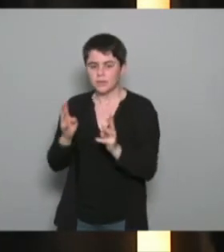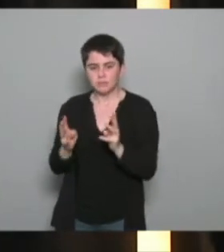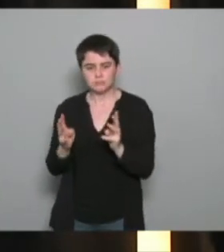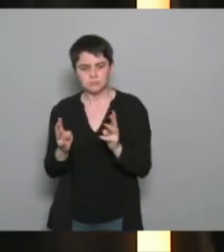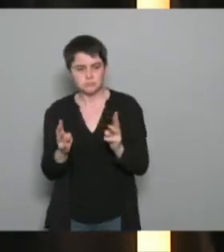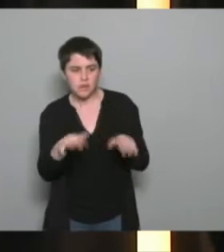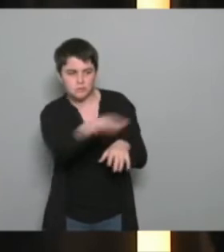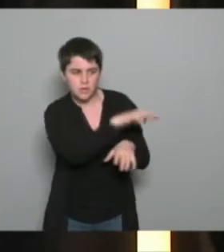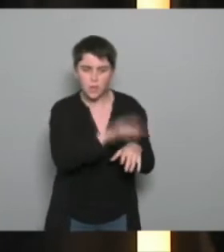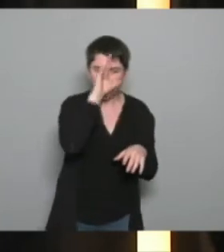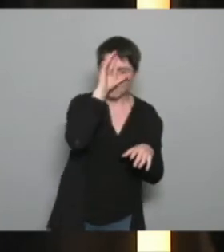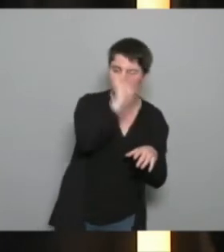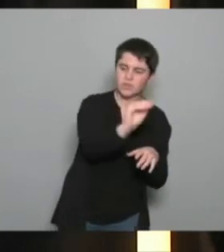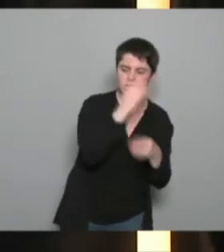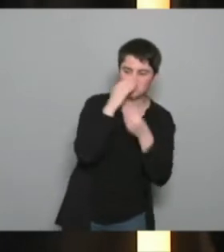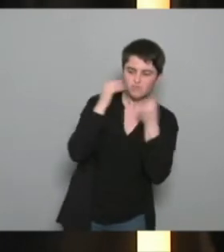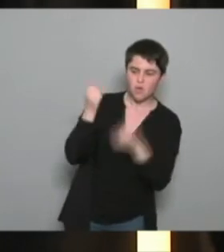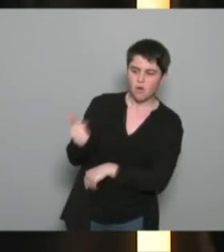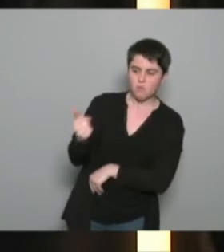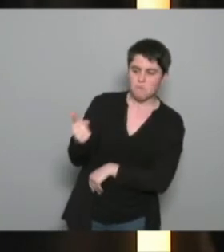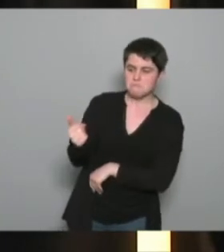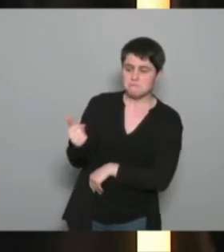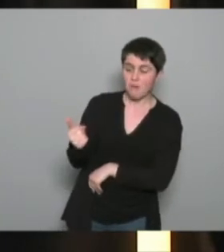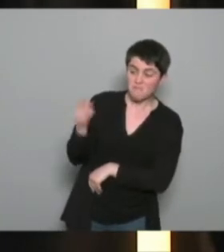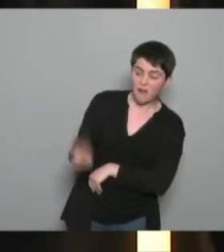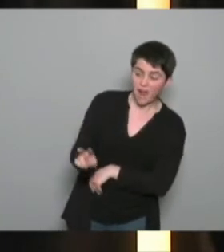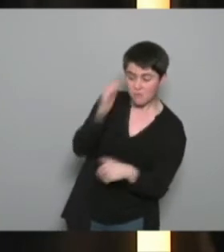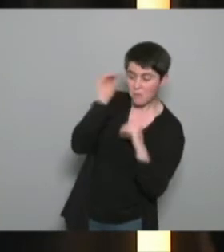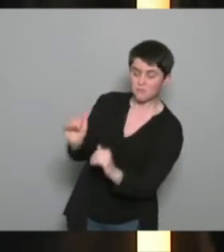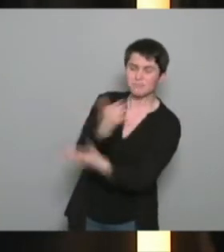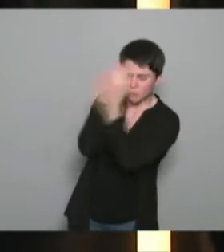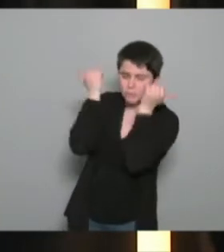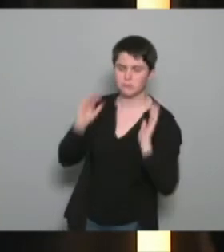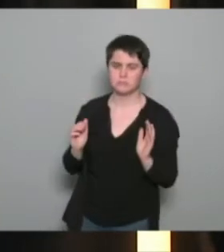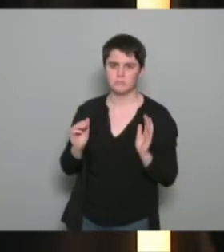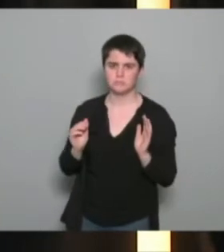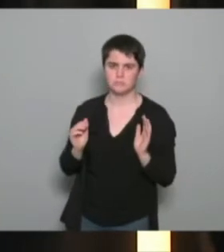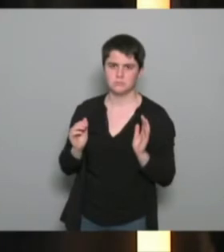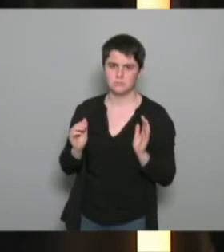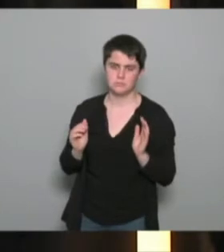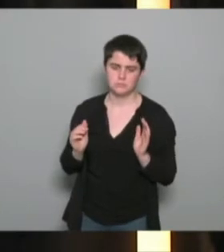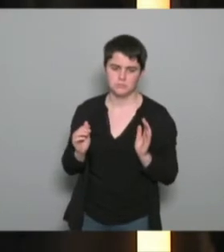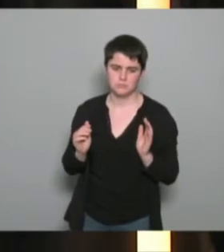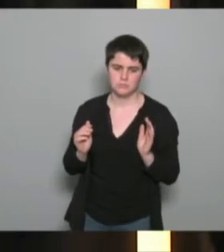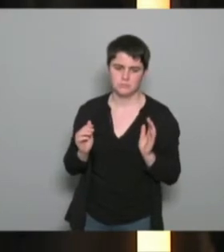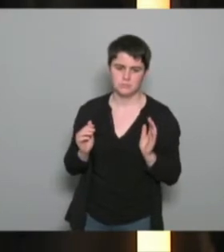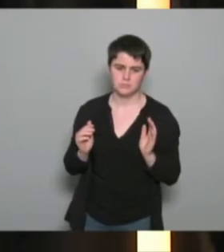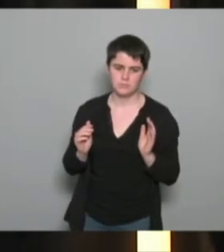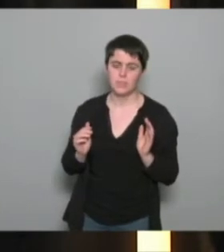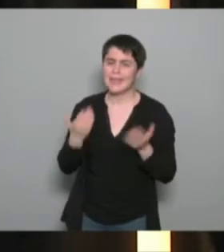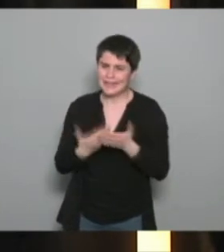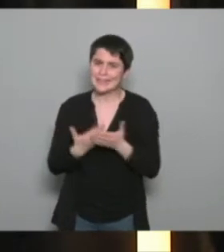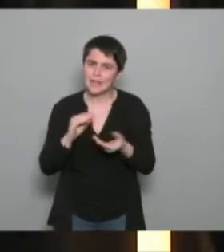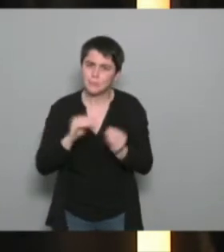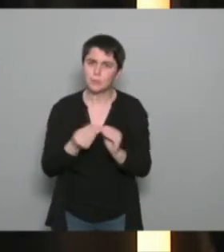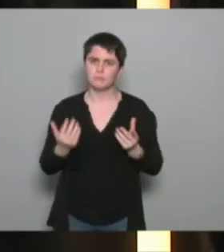'ensemble des acteurs par les ententes en tout cas par l'ensemble comme des acteurs incontournables pour agir c'est ça le problème